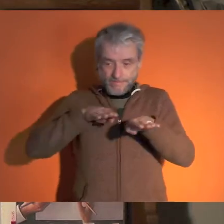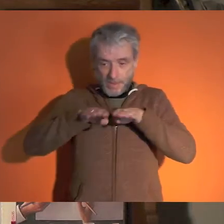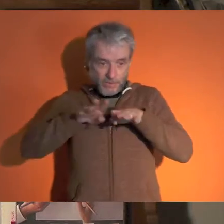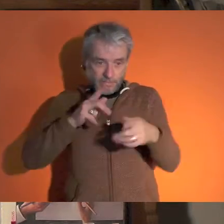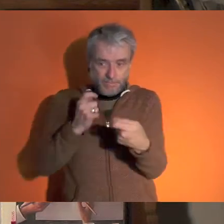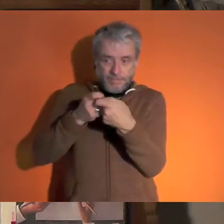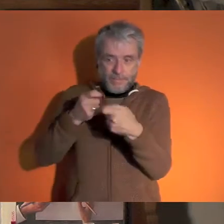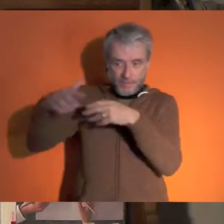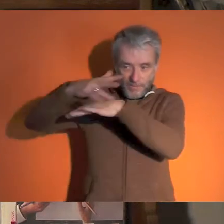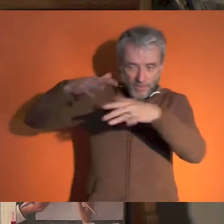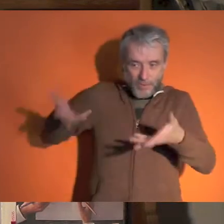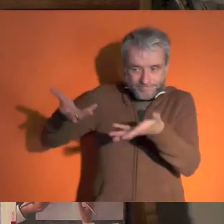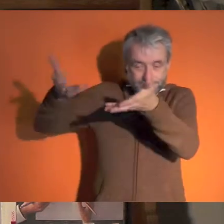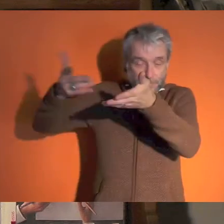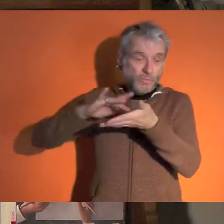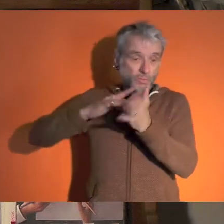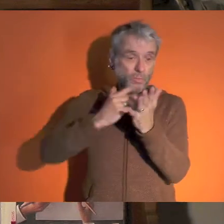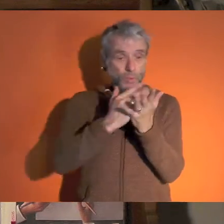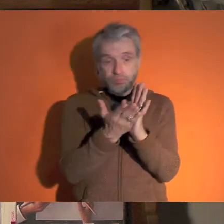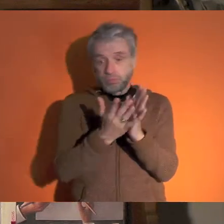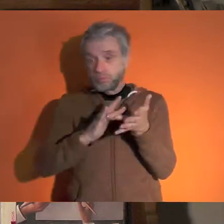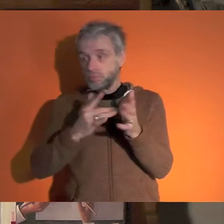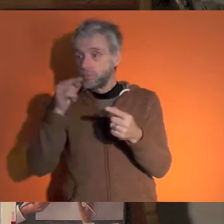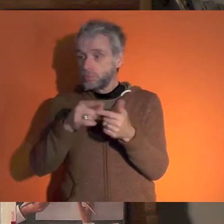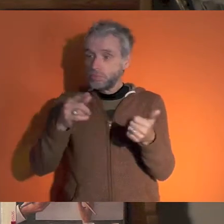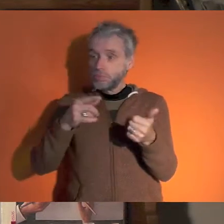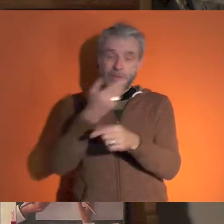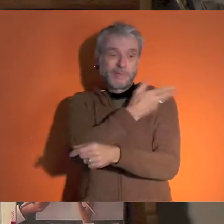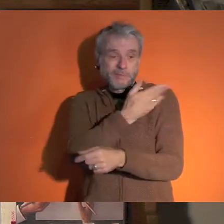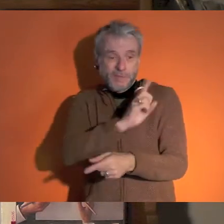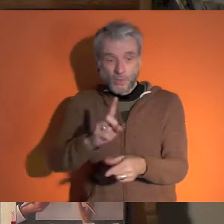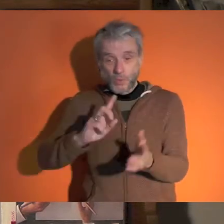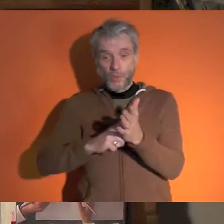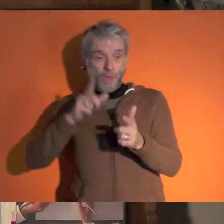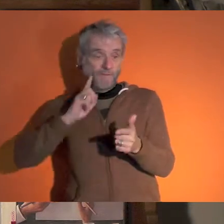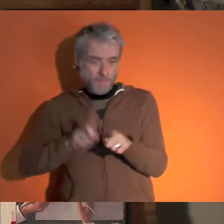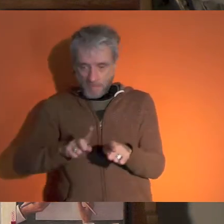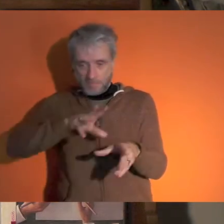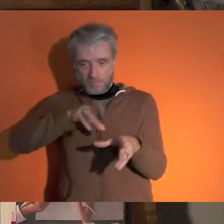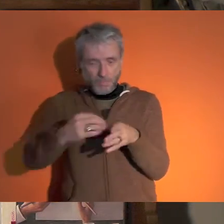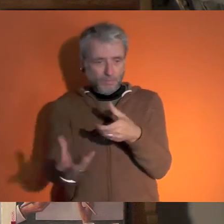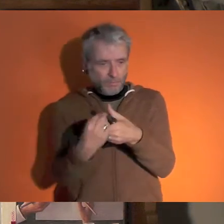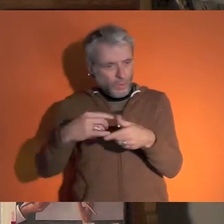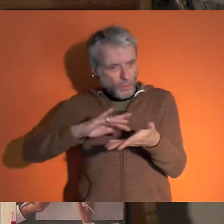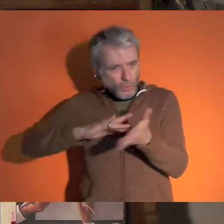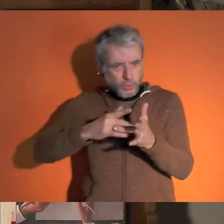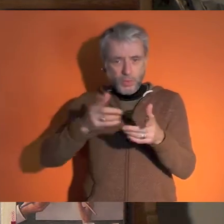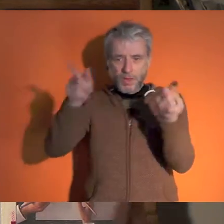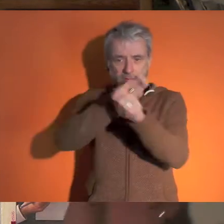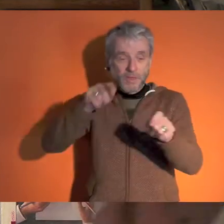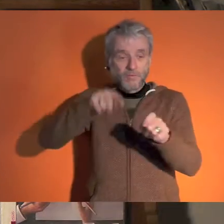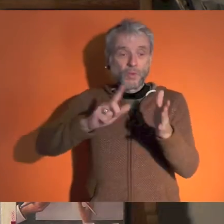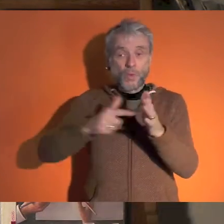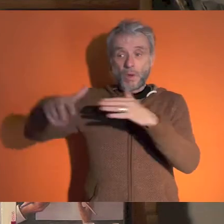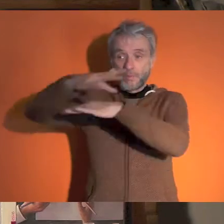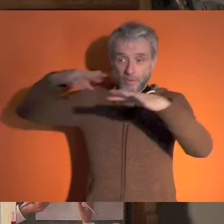toutes les politiques et que nous ayons des méthodes sur cette question, comme sur toutes les questions transversales, comme celle des discriminations ou du droit des femmes,